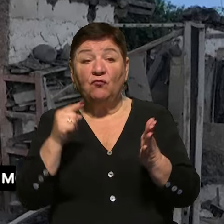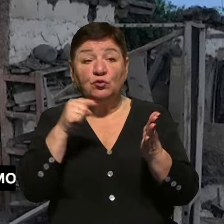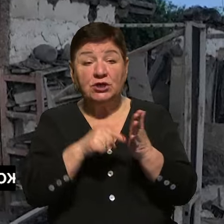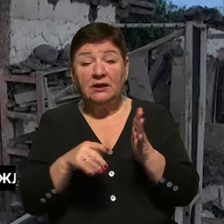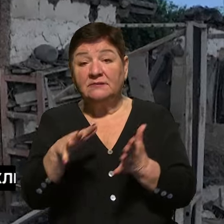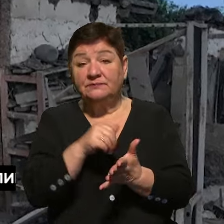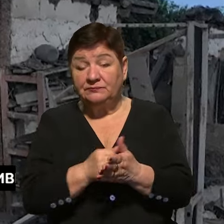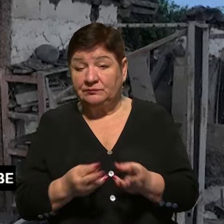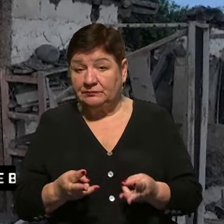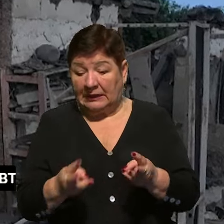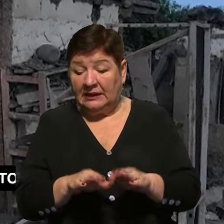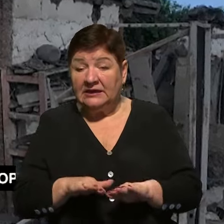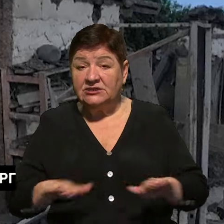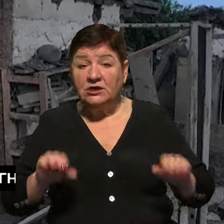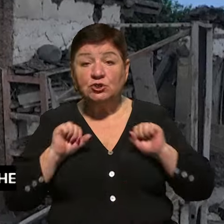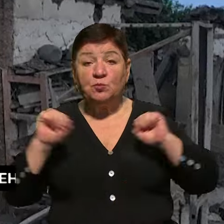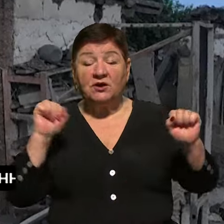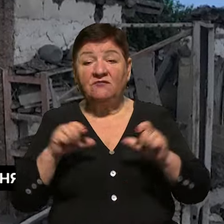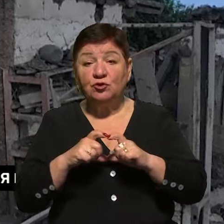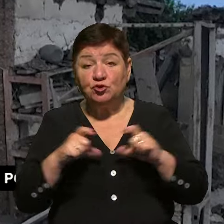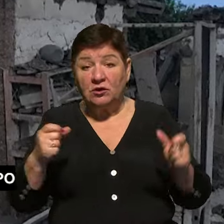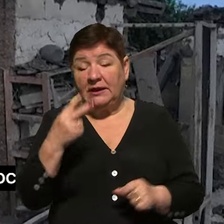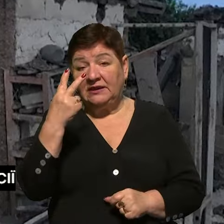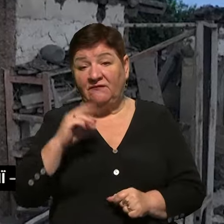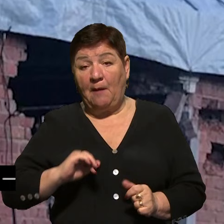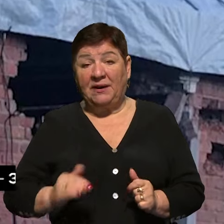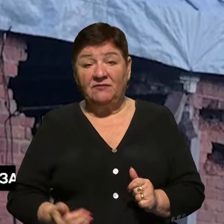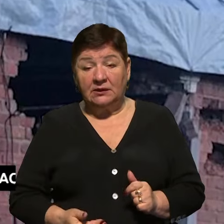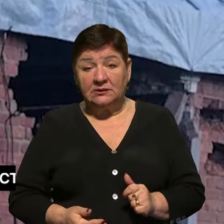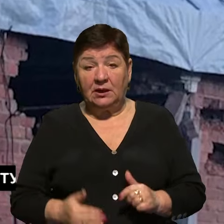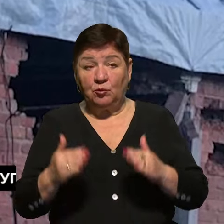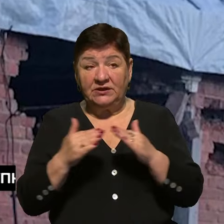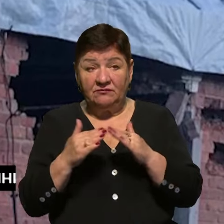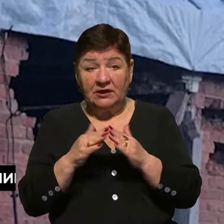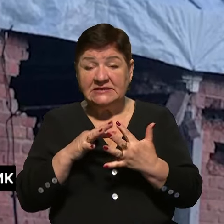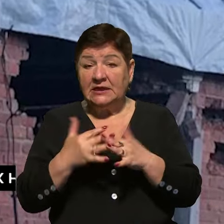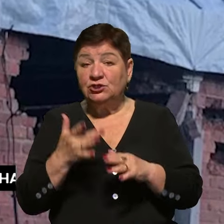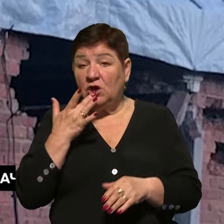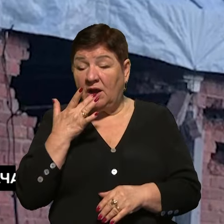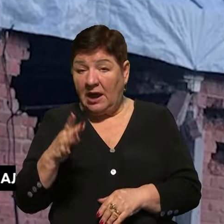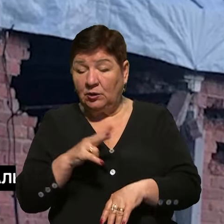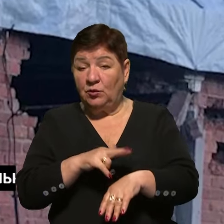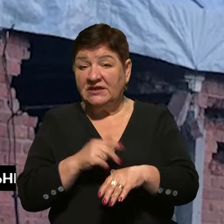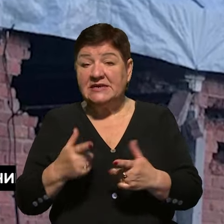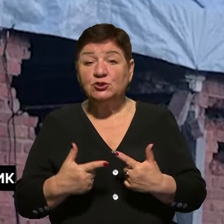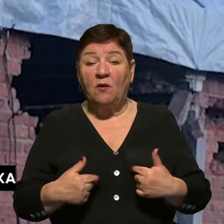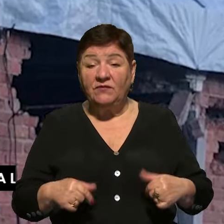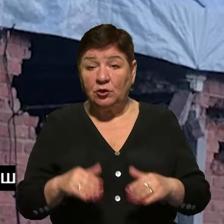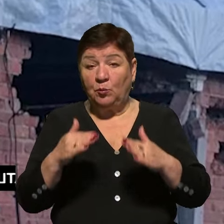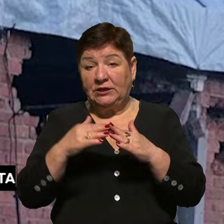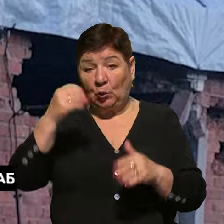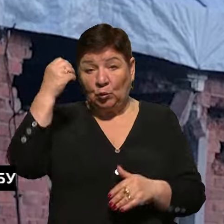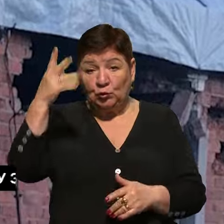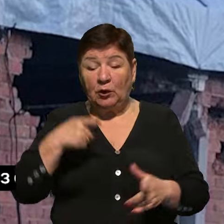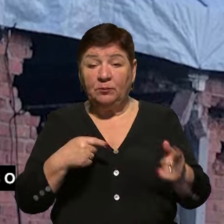знищено котельню дитячої спортивної школи та два приватних будинки. Пошкоджені будівлі селищної ради, поліцейського відділку, будинок культури,